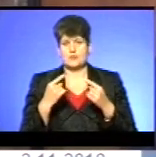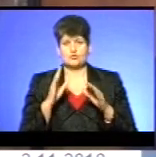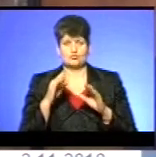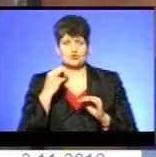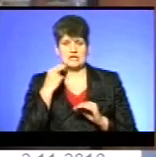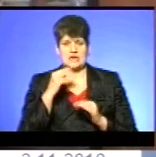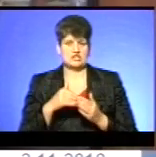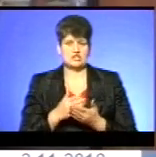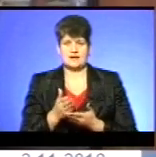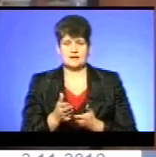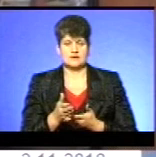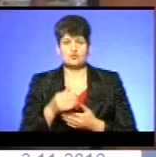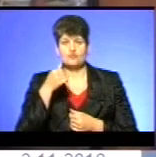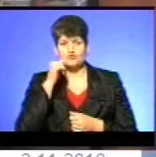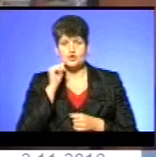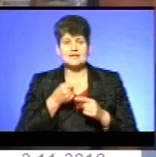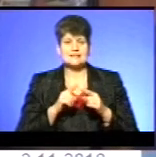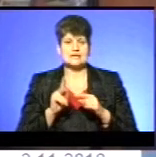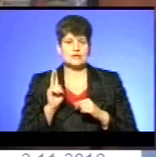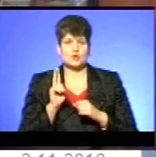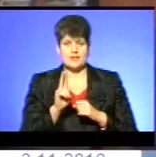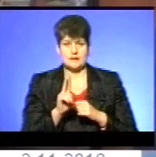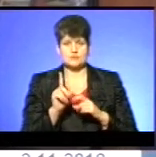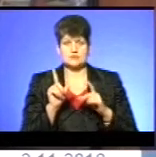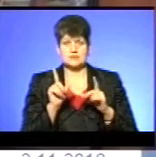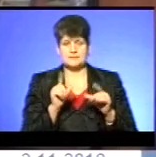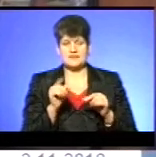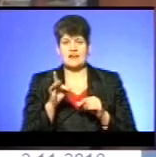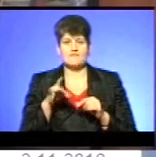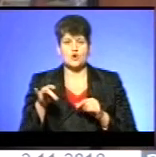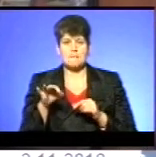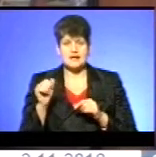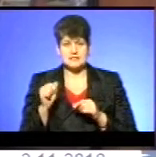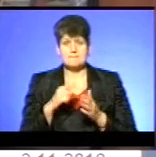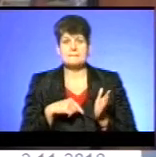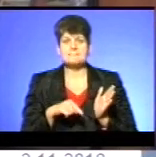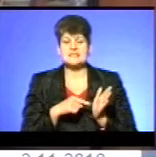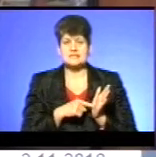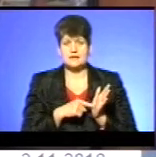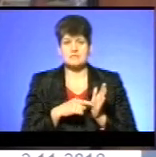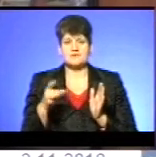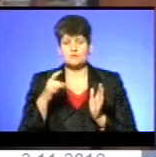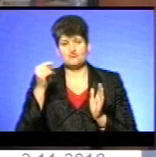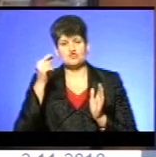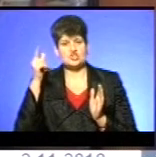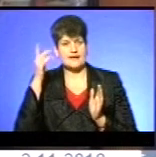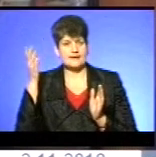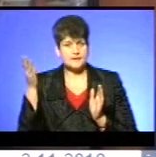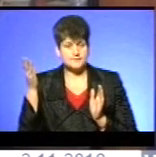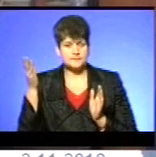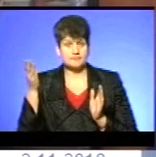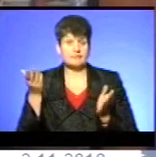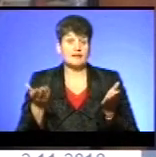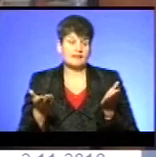краща якість. Якщо вчора цей тролейбус курсував європейськими містами, тобто в Республіці Чехія, і